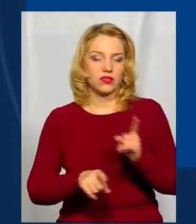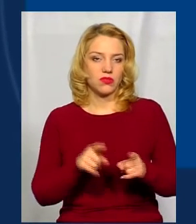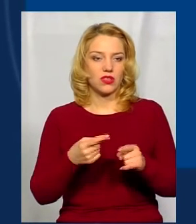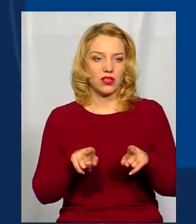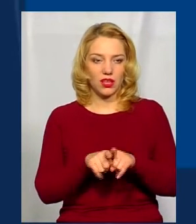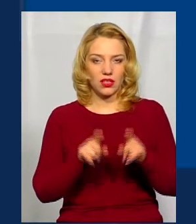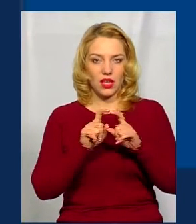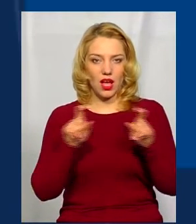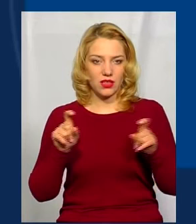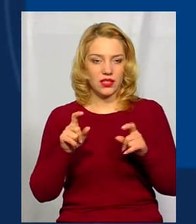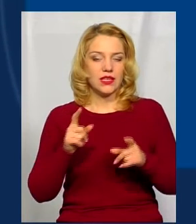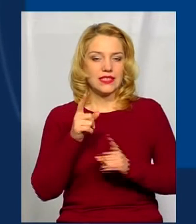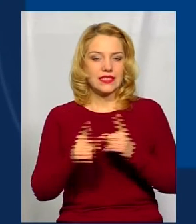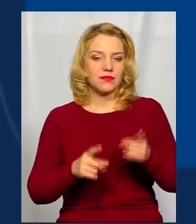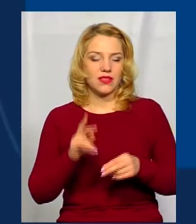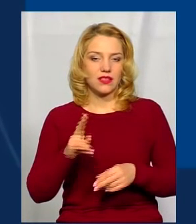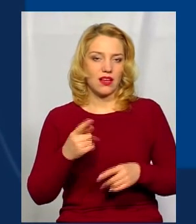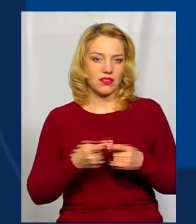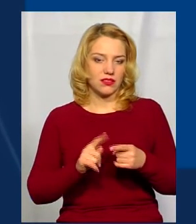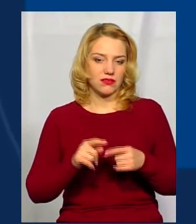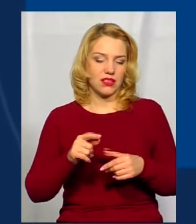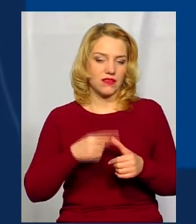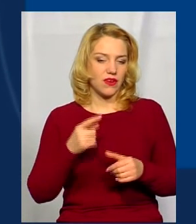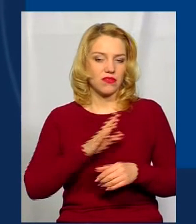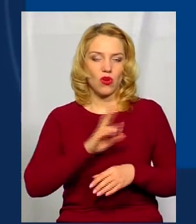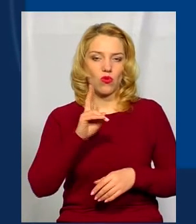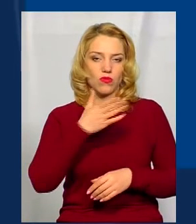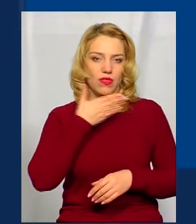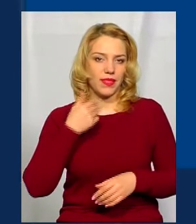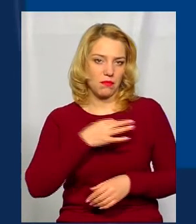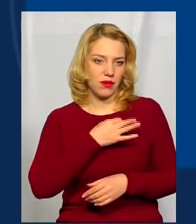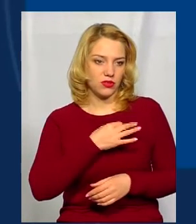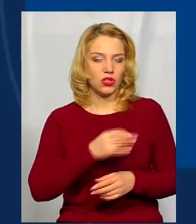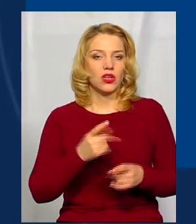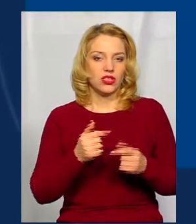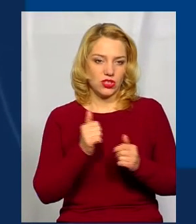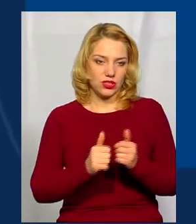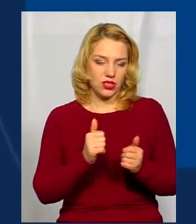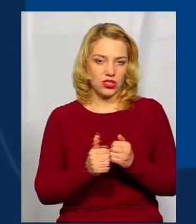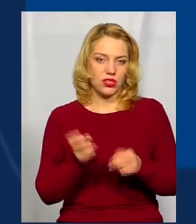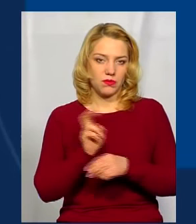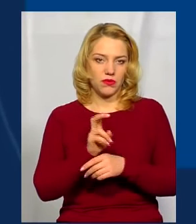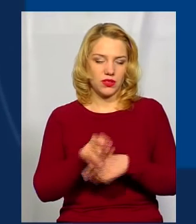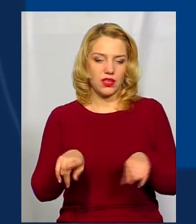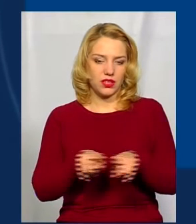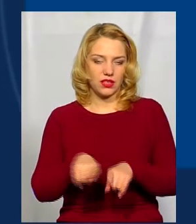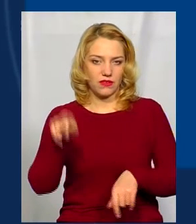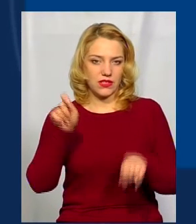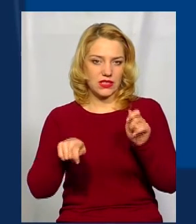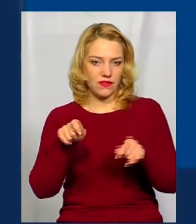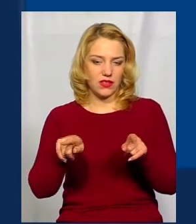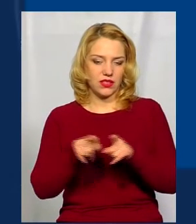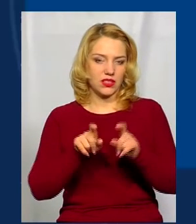агенти злін, яких називають, яким не байдуже, бувають найчастіше на заходах такого формату.